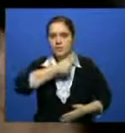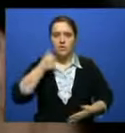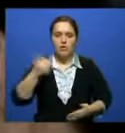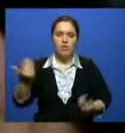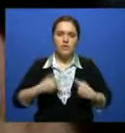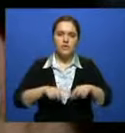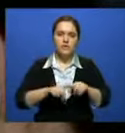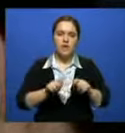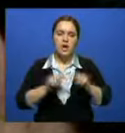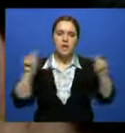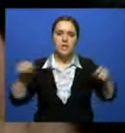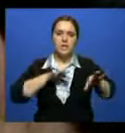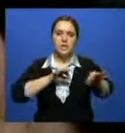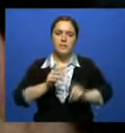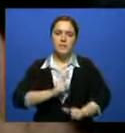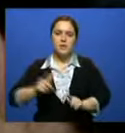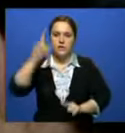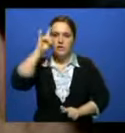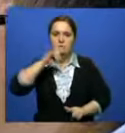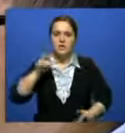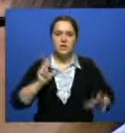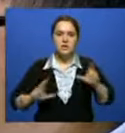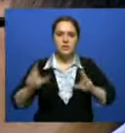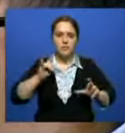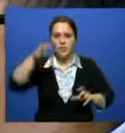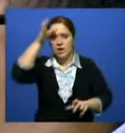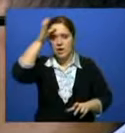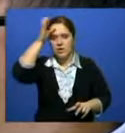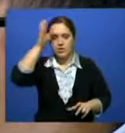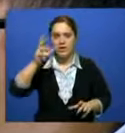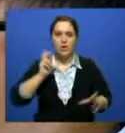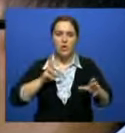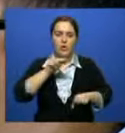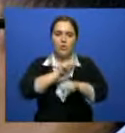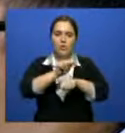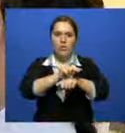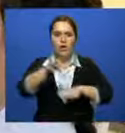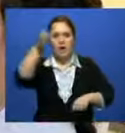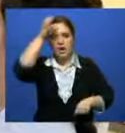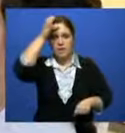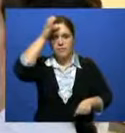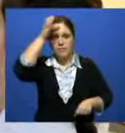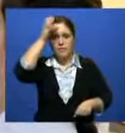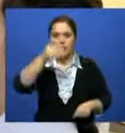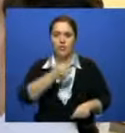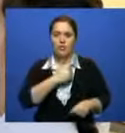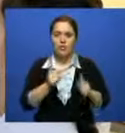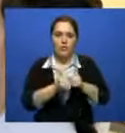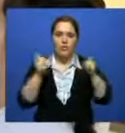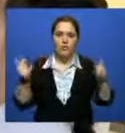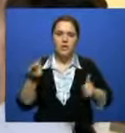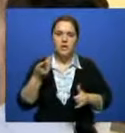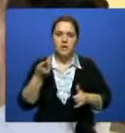прошлом году профильное ведомство запустило проект по подготовке казахстанскими вузами и научными институтами магистрантов, аспирантов и